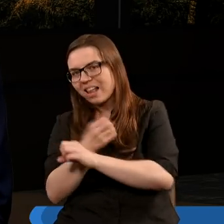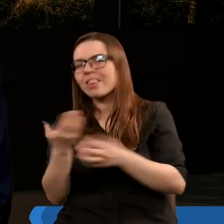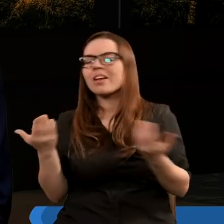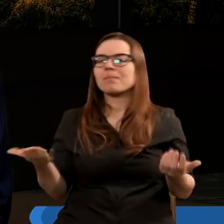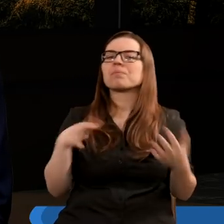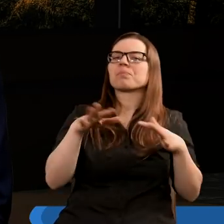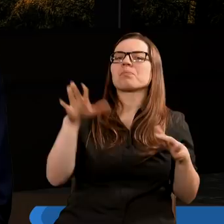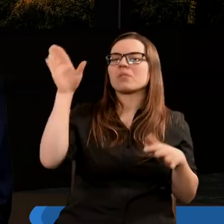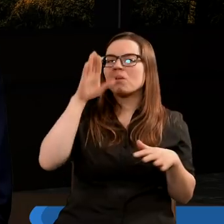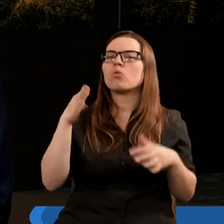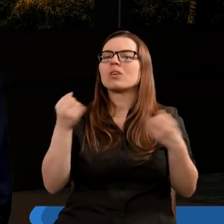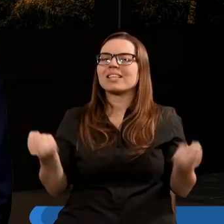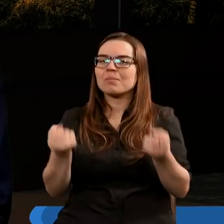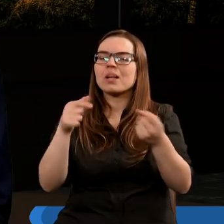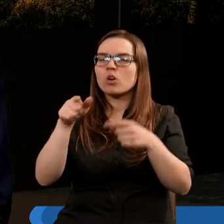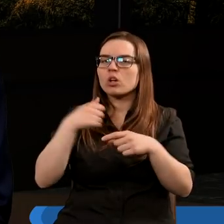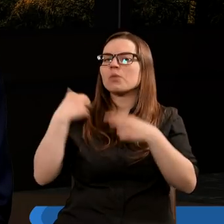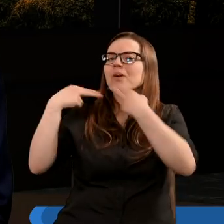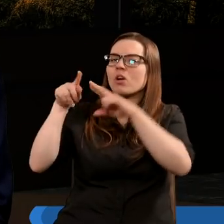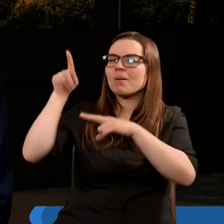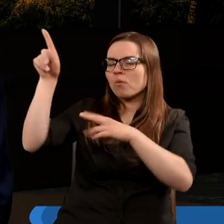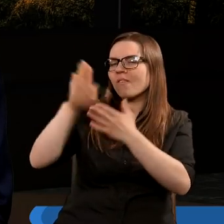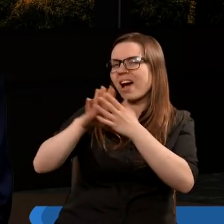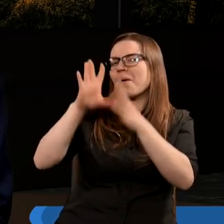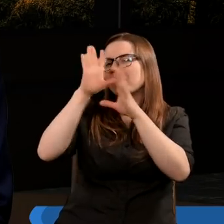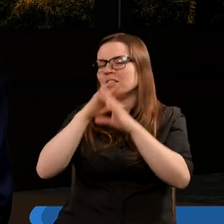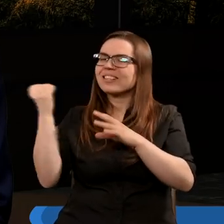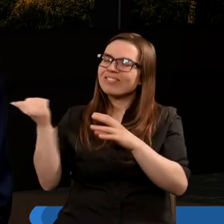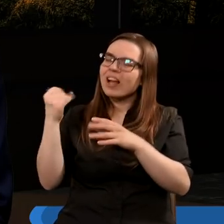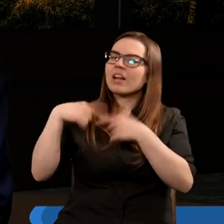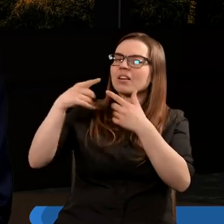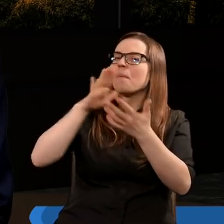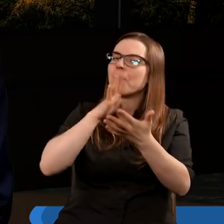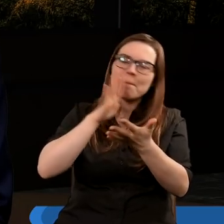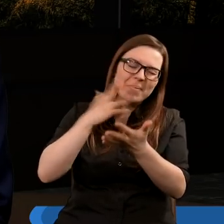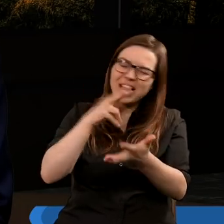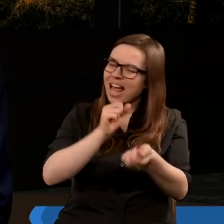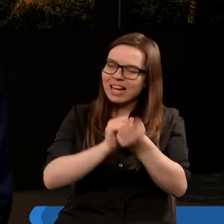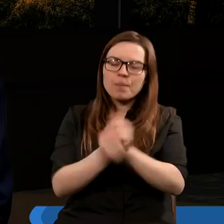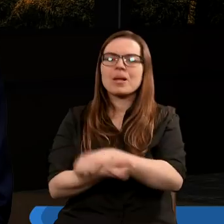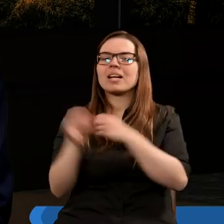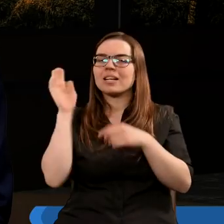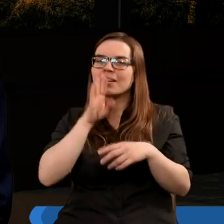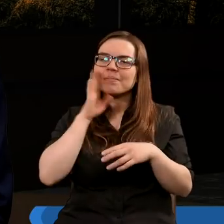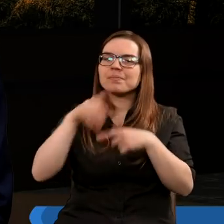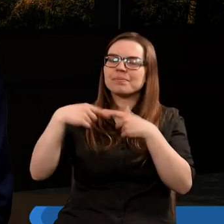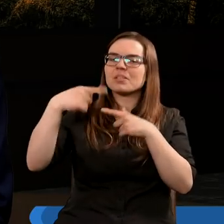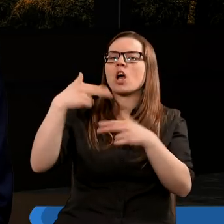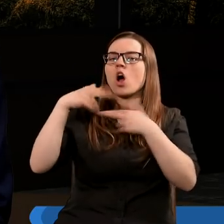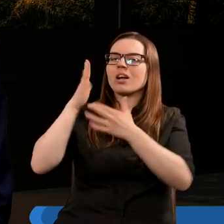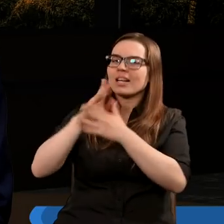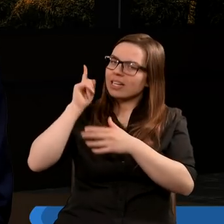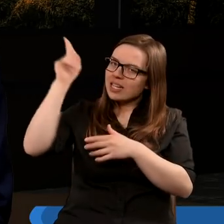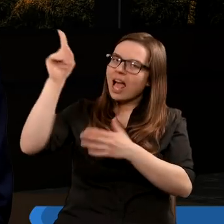Także Bóg wzywa do tego, aby oddać mu chwałę tak, jak w tej Ewangelii wiecznej, odwiecznej, niezmiennej to przedstawił. Aby